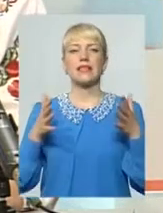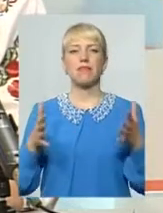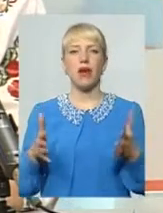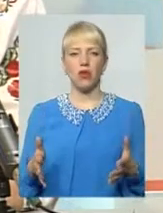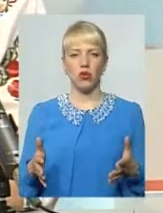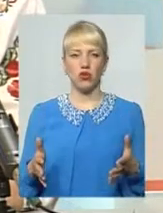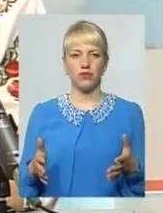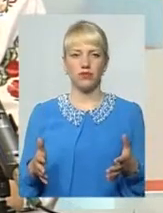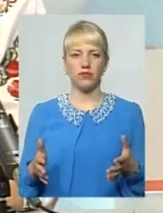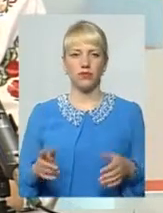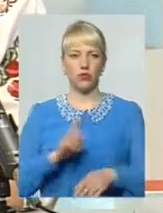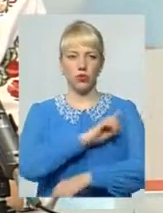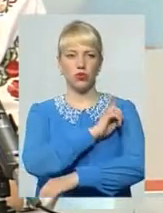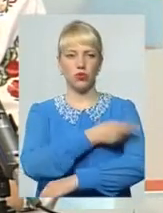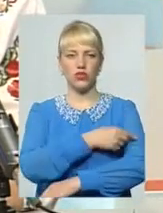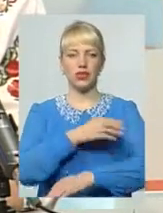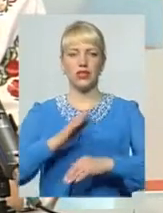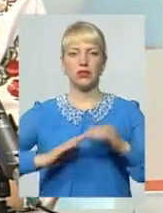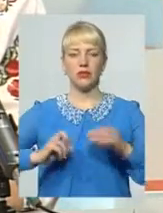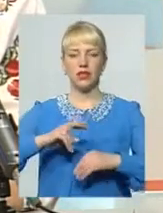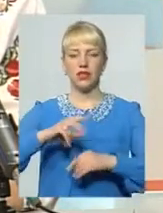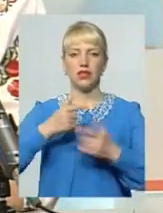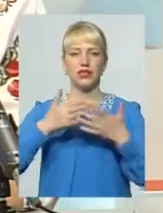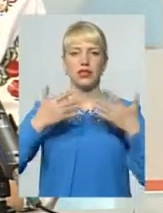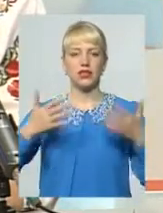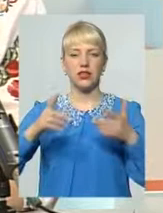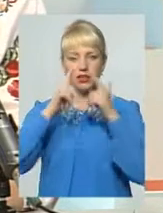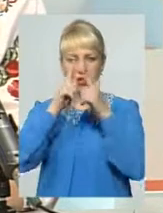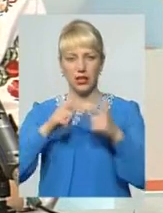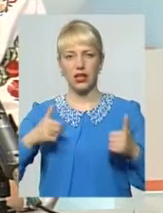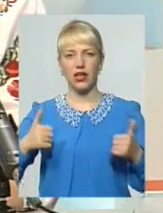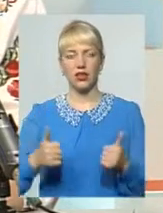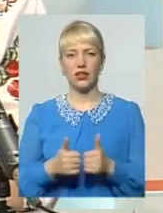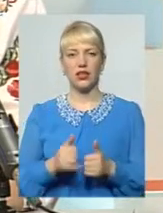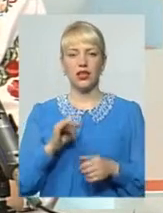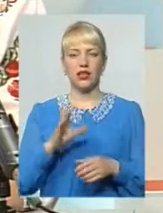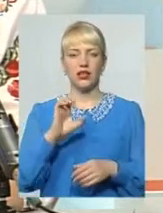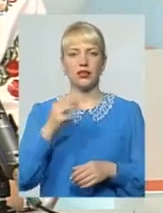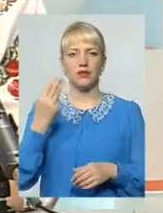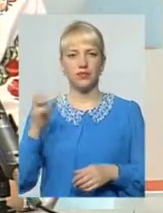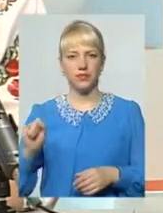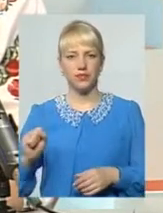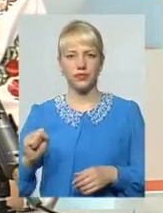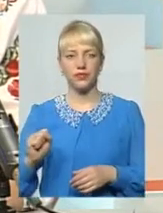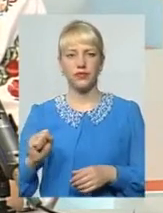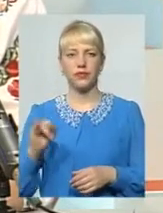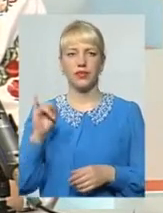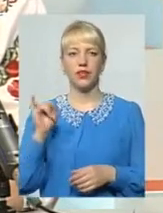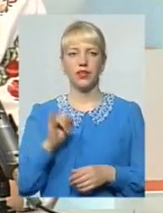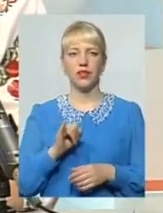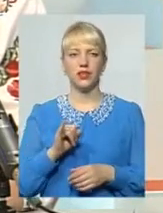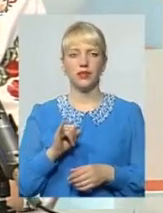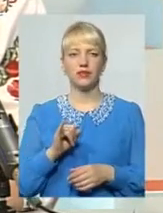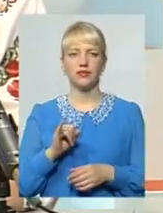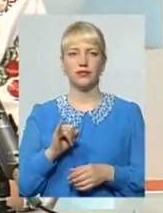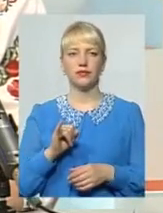потужні спеціалісти з різних країн і Сполучених Штатів Америки, і